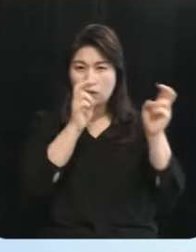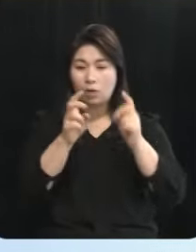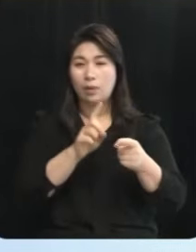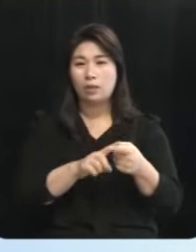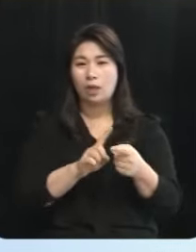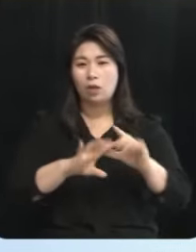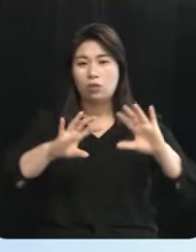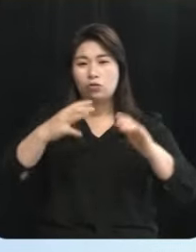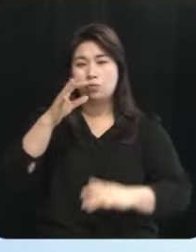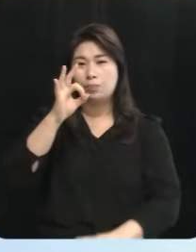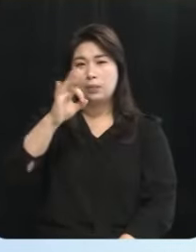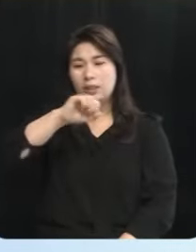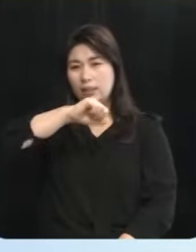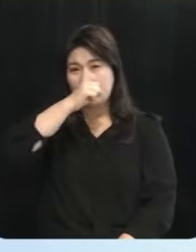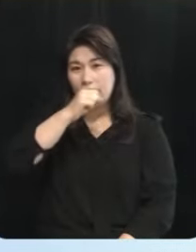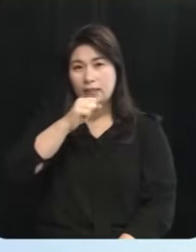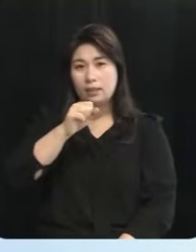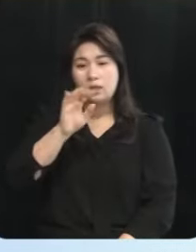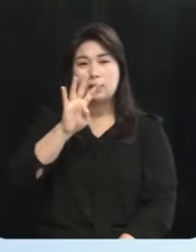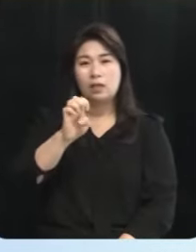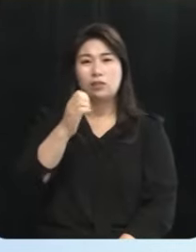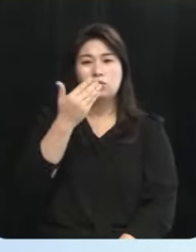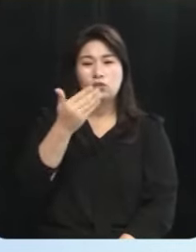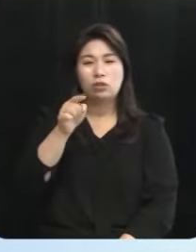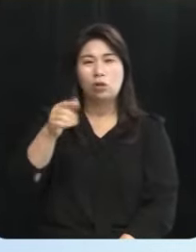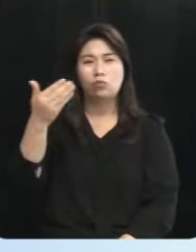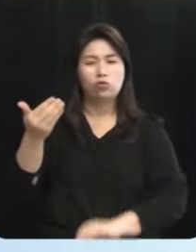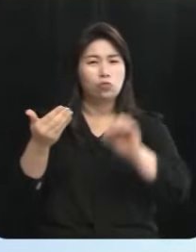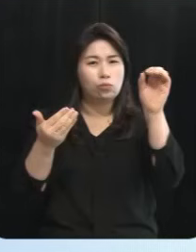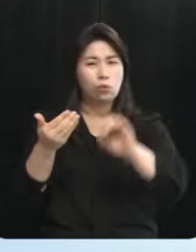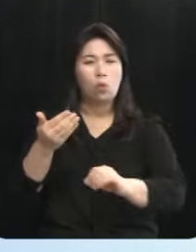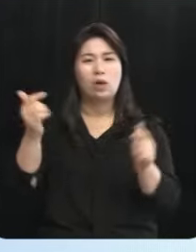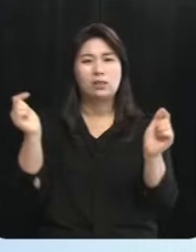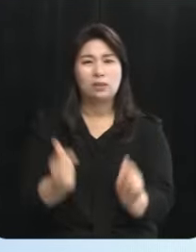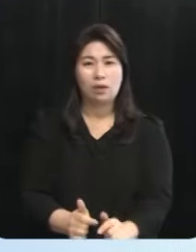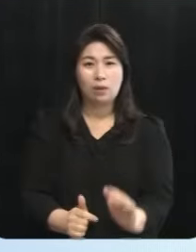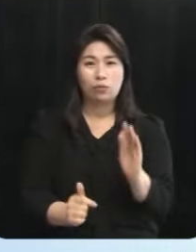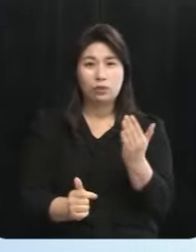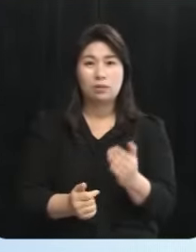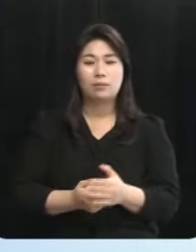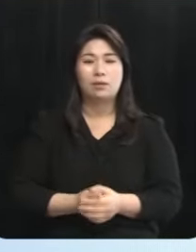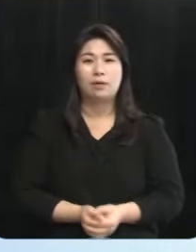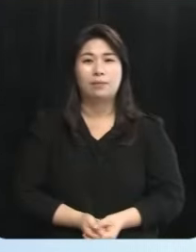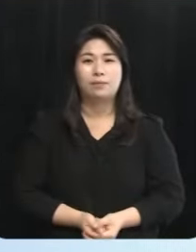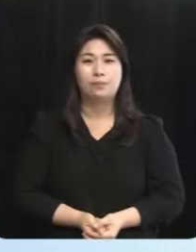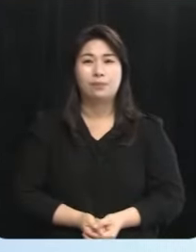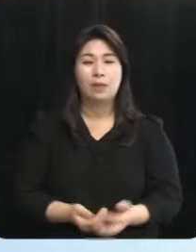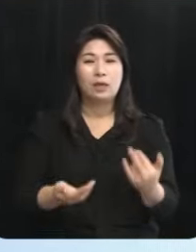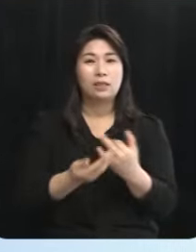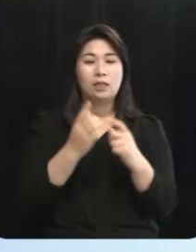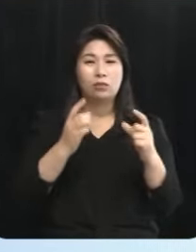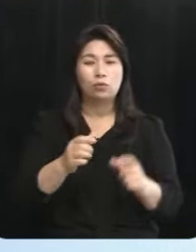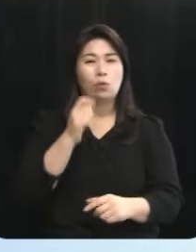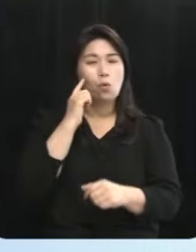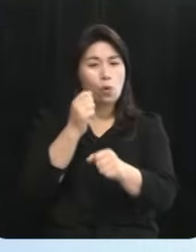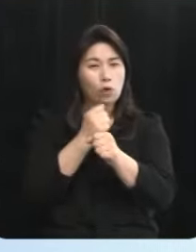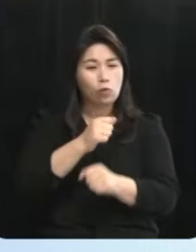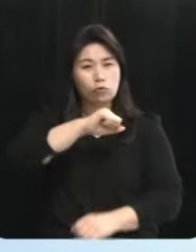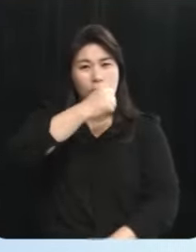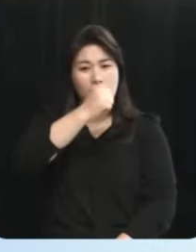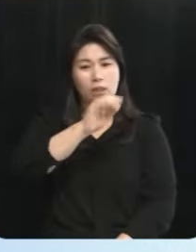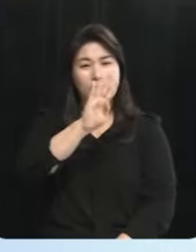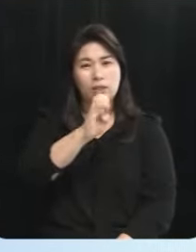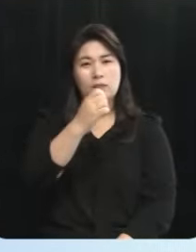국비 예산은 49.9%가 삭감됐습니다 제주 R&D 국비 예산은